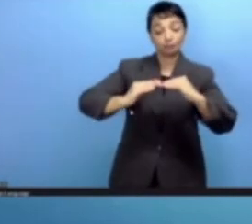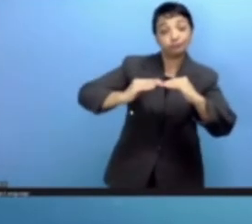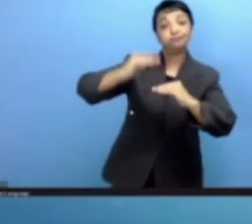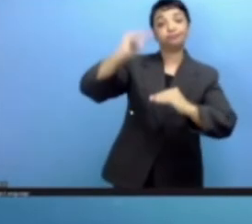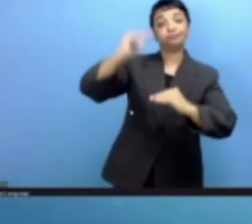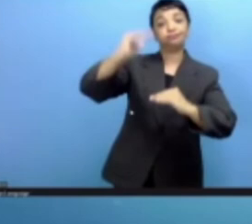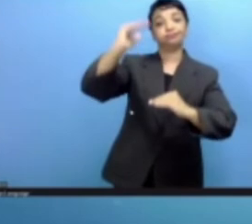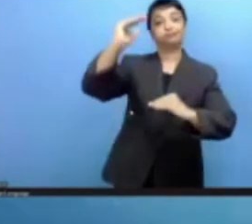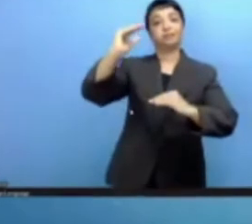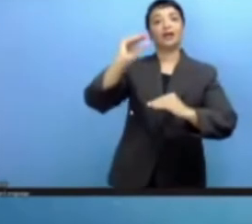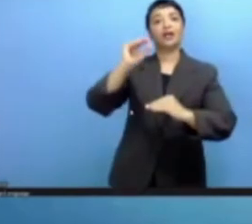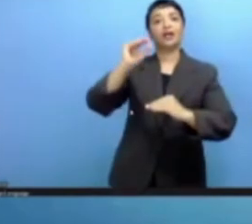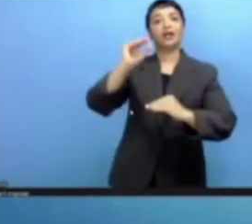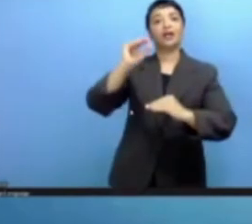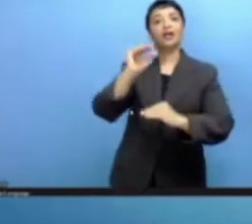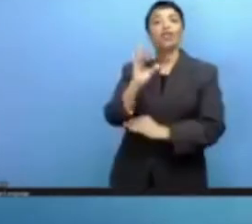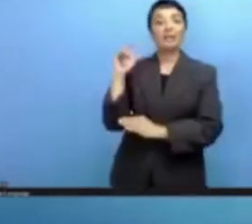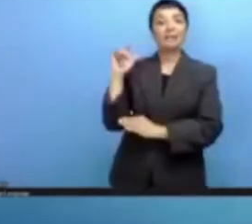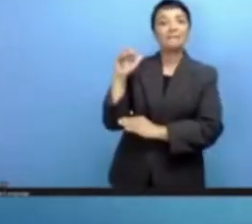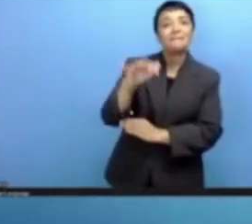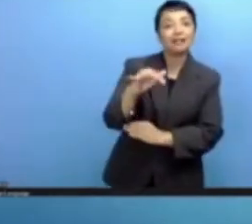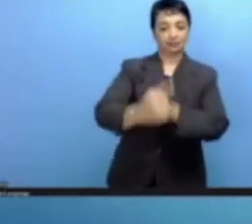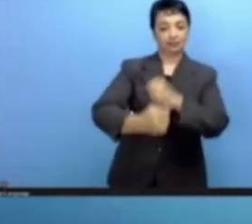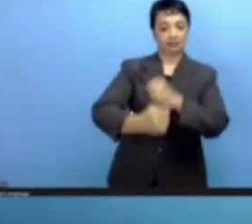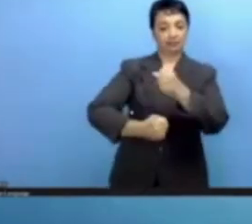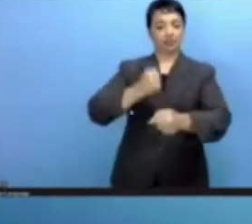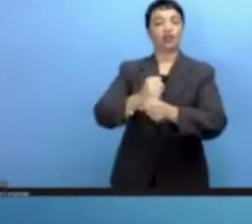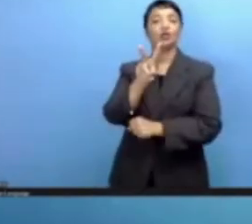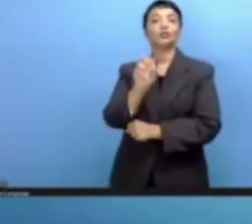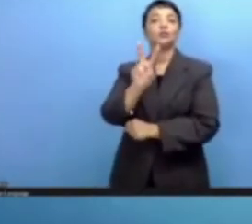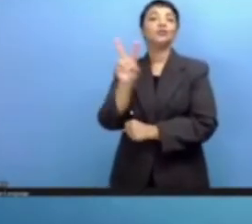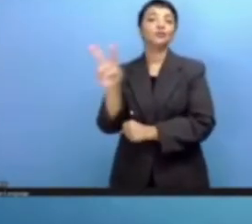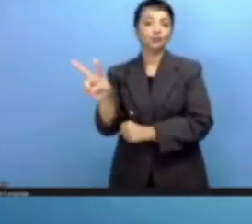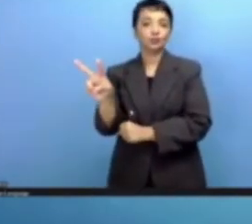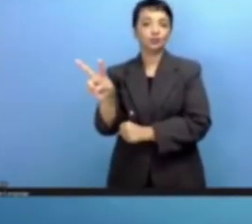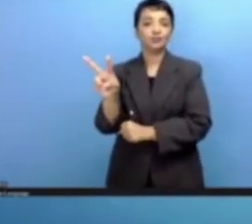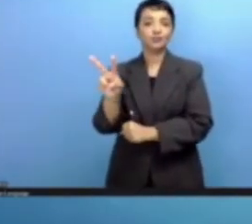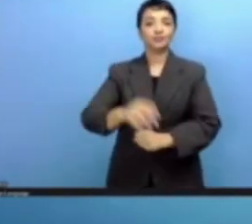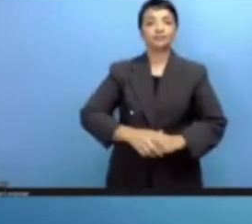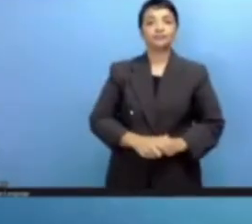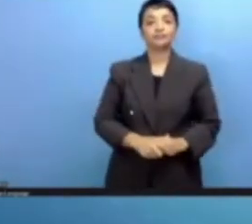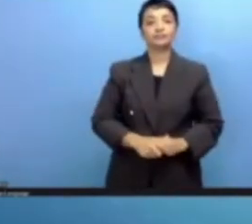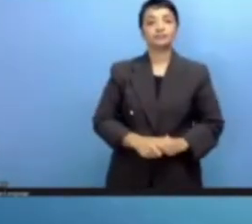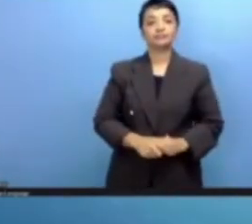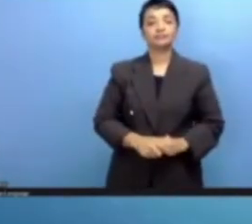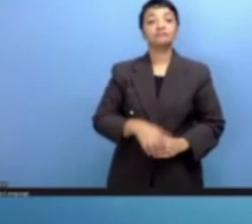2017 إلى 30 مليون في 2022